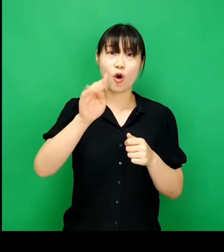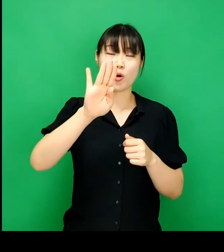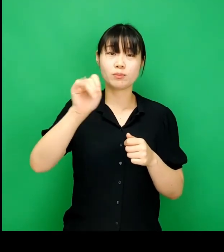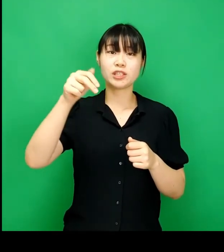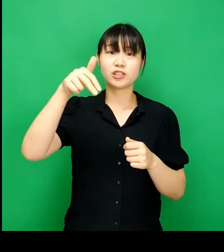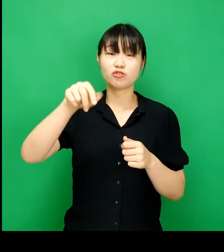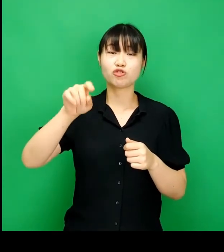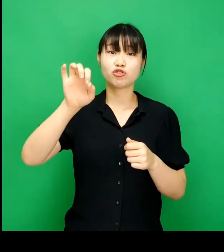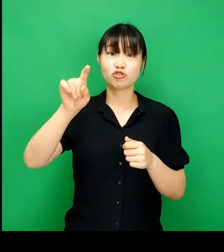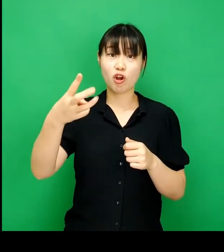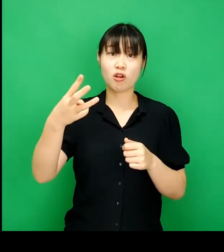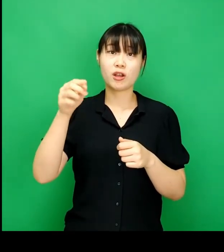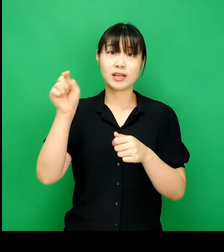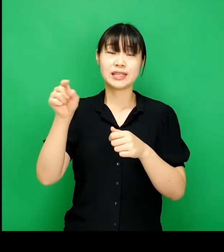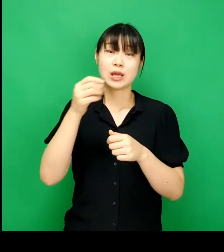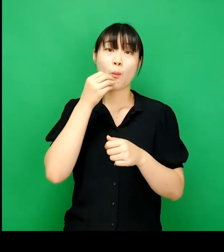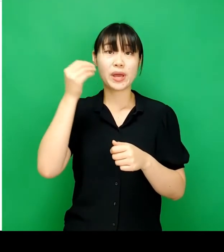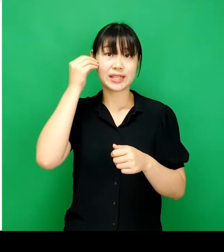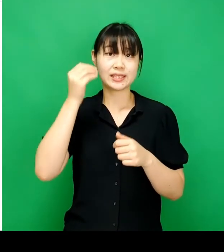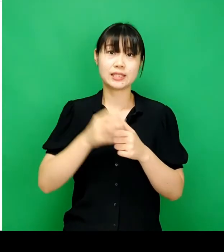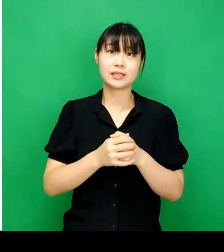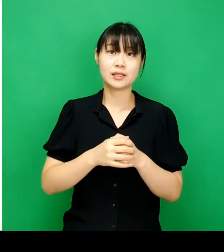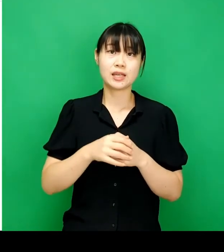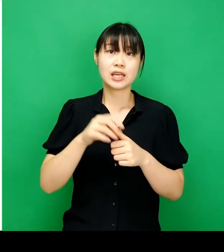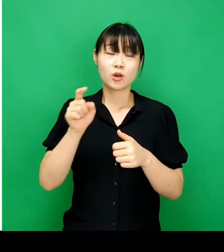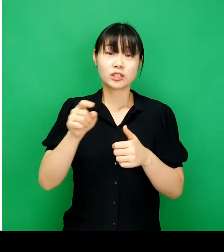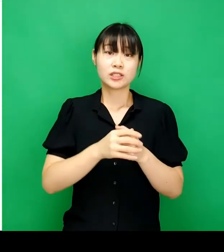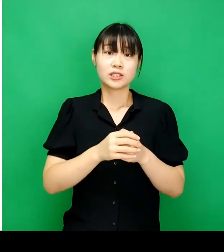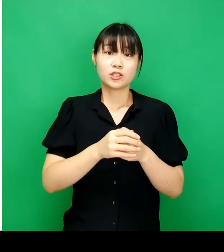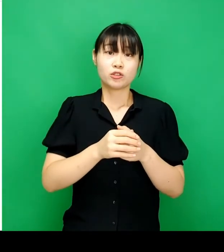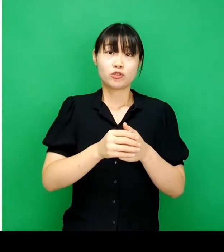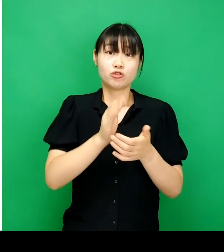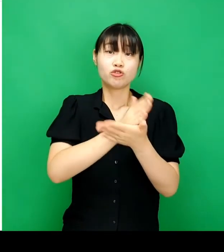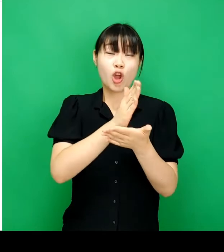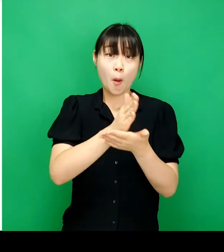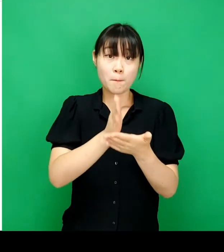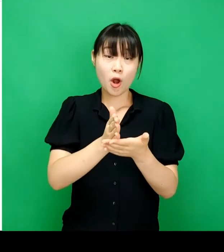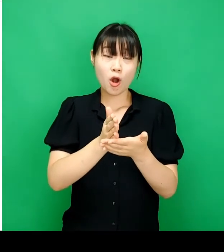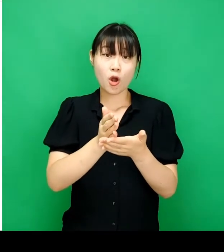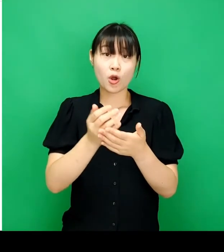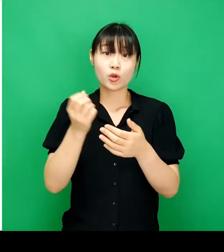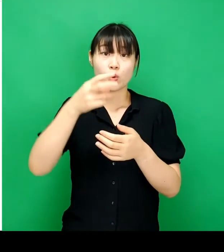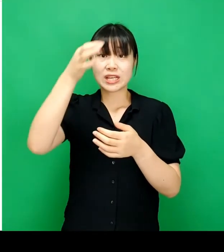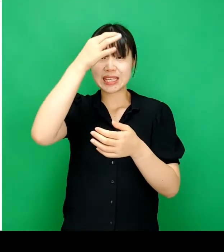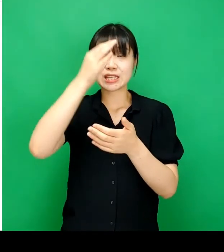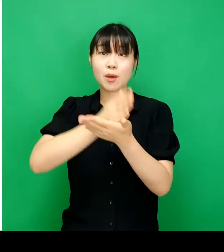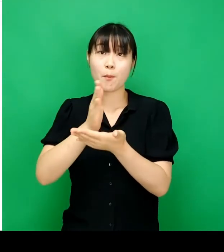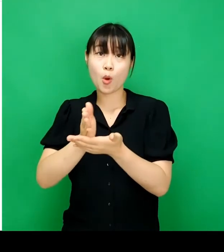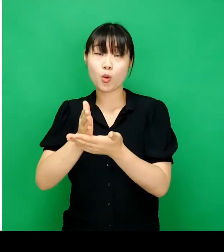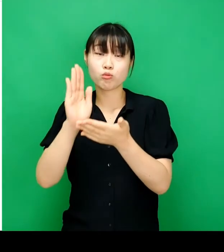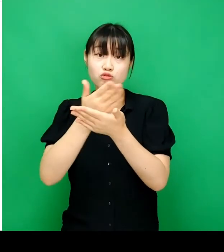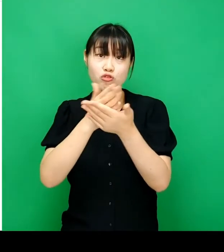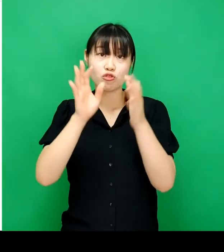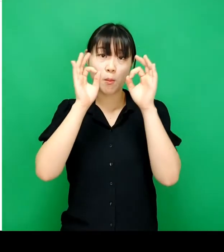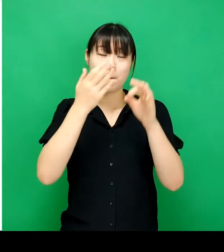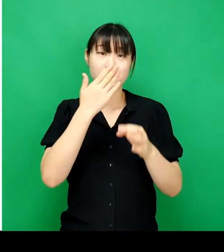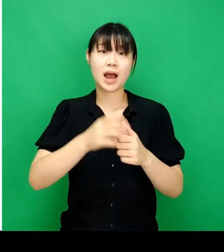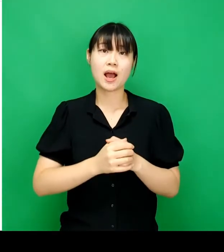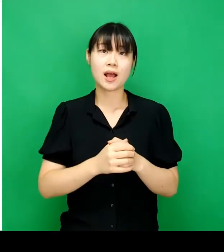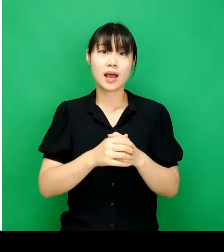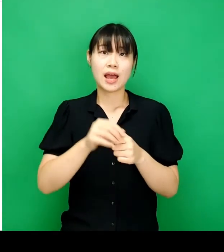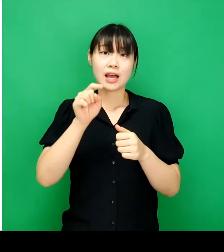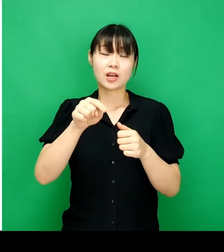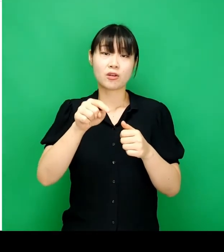카탈로그라는 사이트입니다. 이 사이트에서는 차트를 유형별, 기능별로 분류해서 볼 수 있습니다.